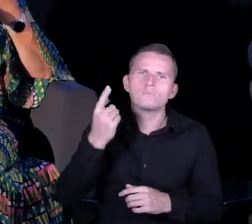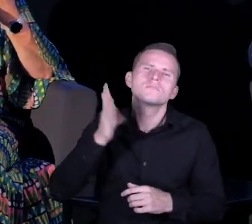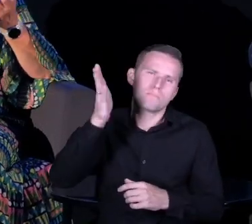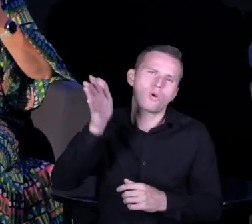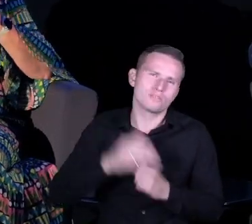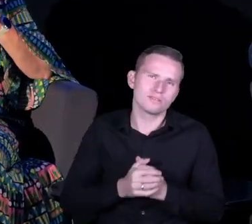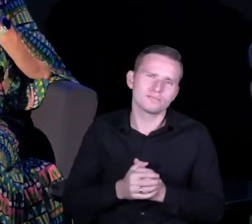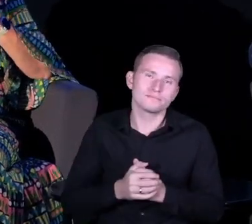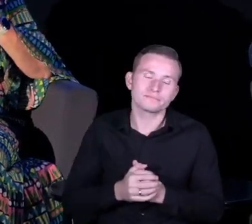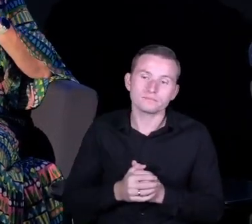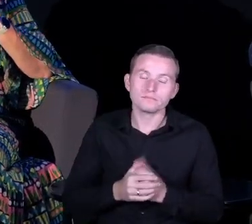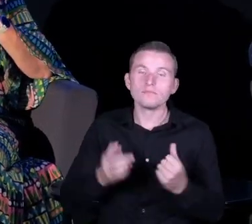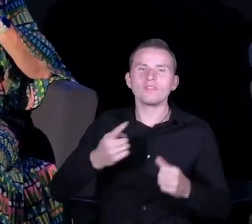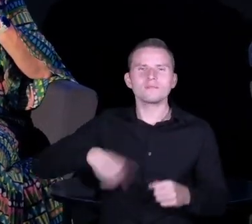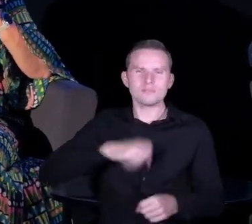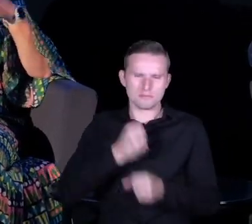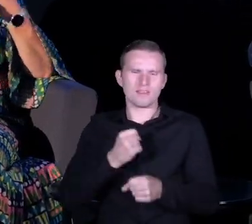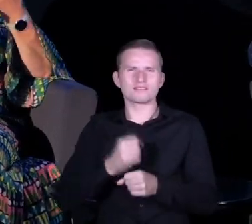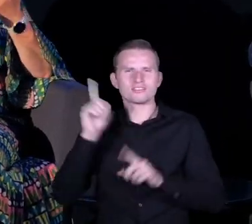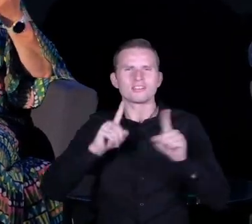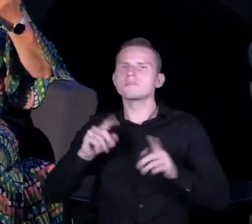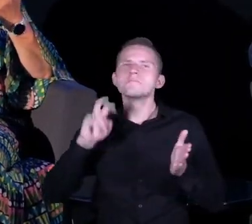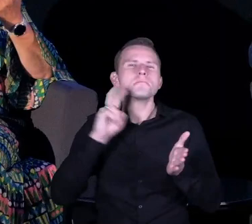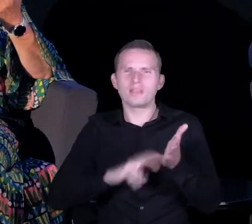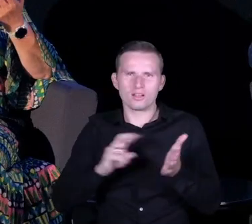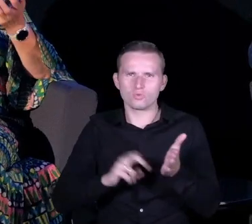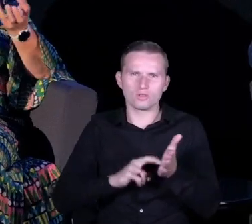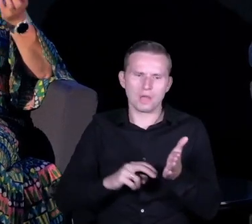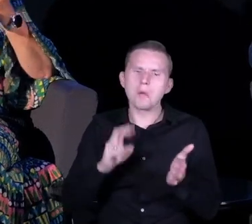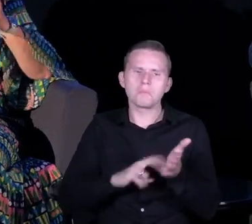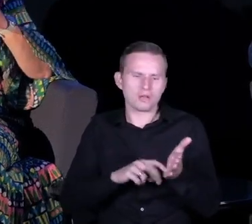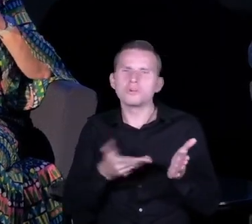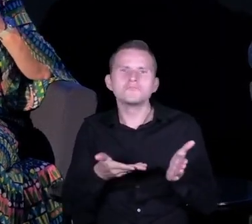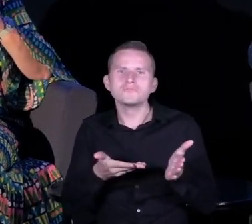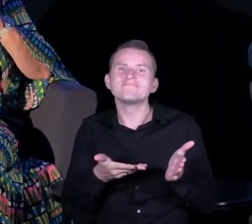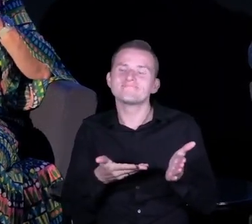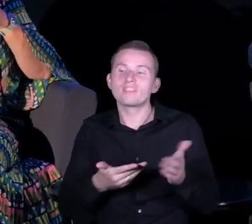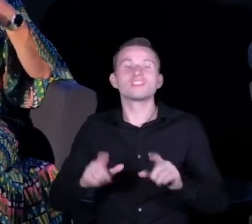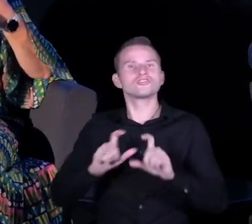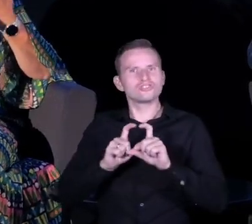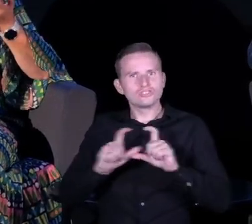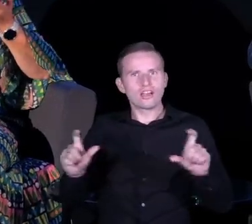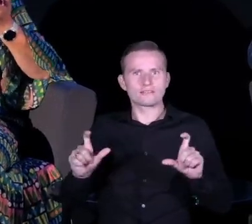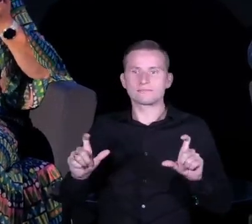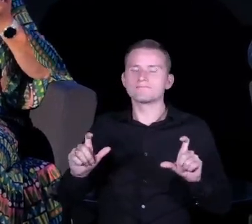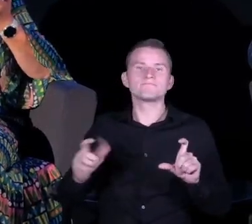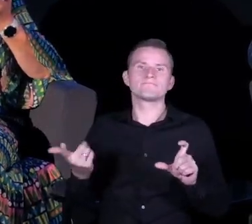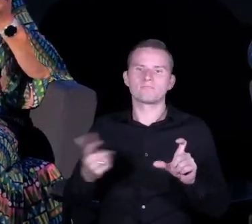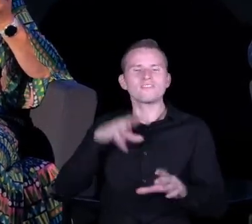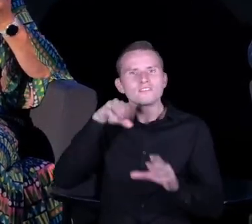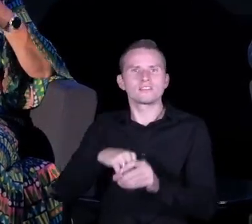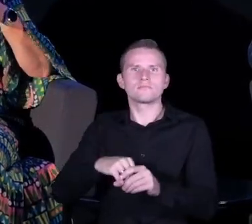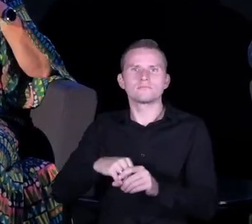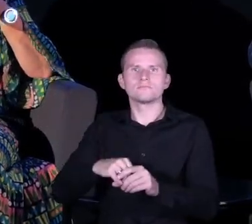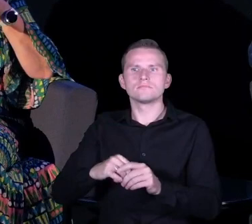No w pracy też brakuje takiego elementu, który jest bardzo rozwojowy. To to, żeby był czas, żebyśmy mogli po pierwsze doświadczyć to, co chcemy